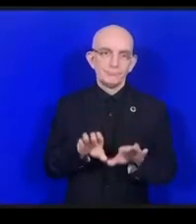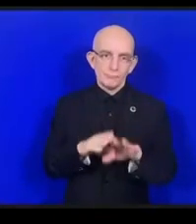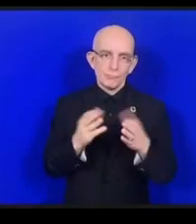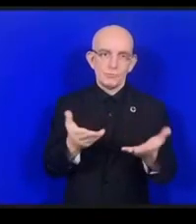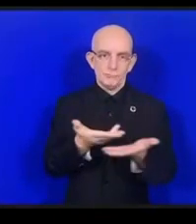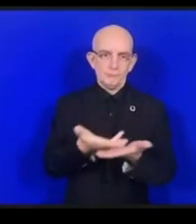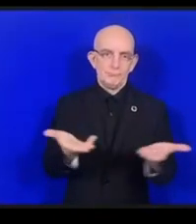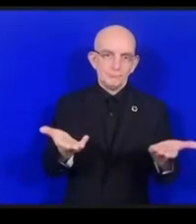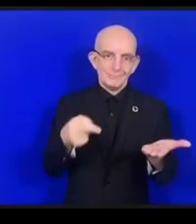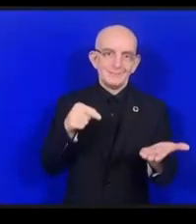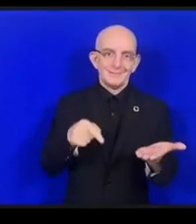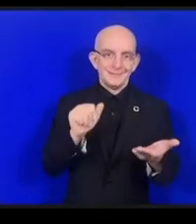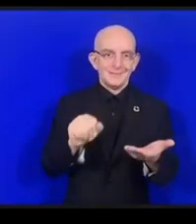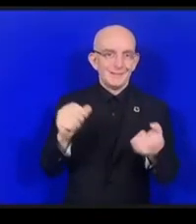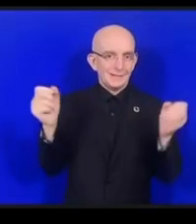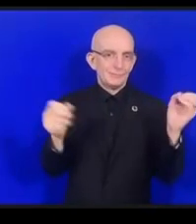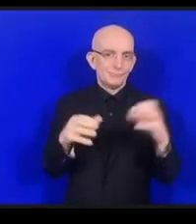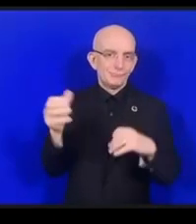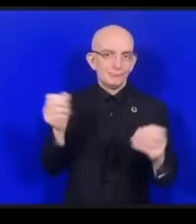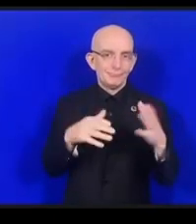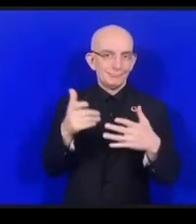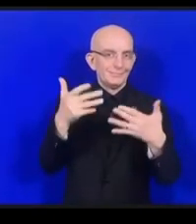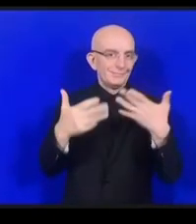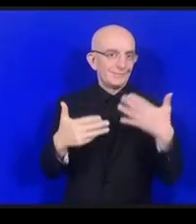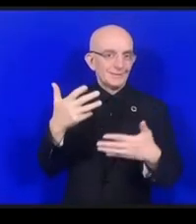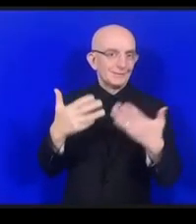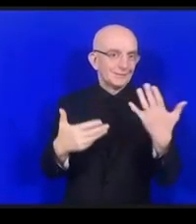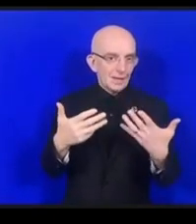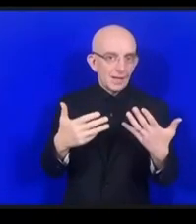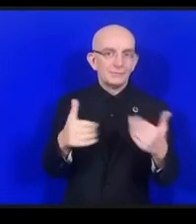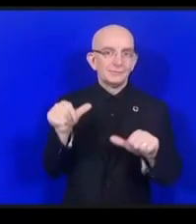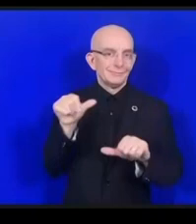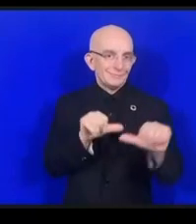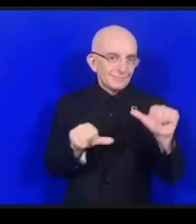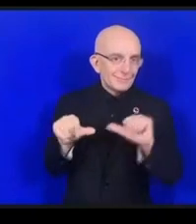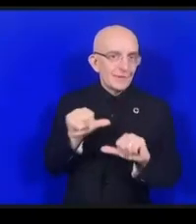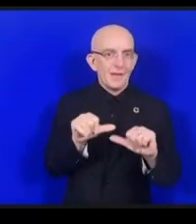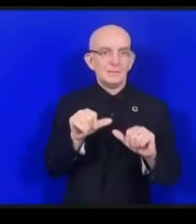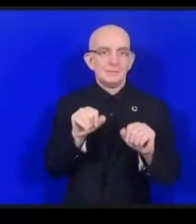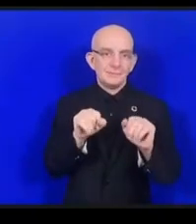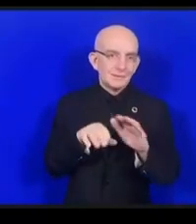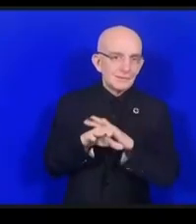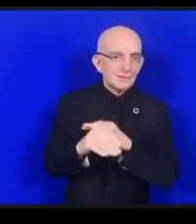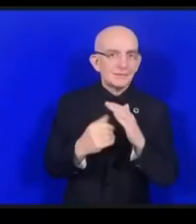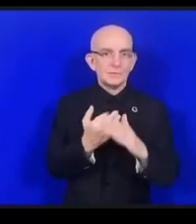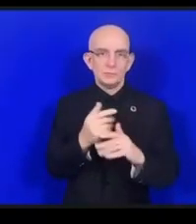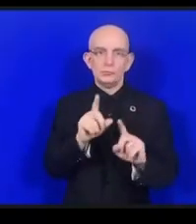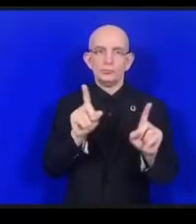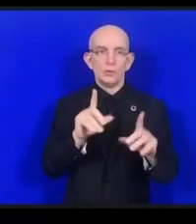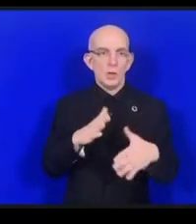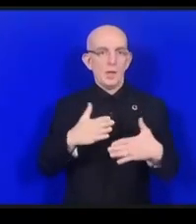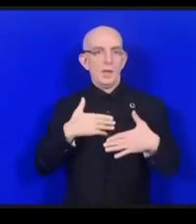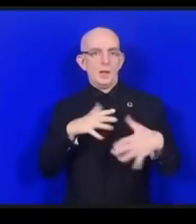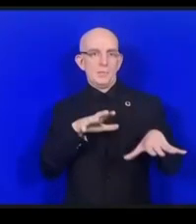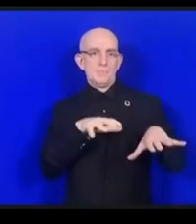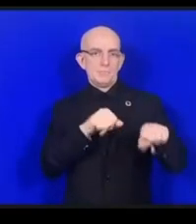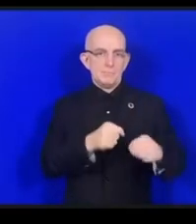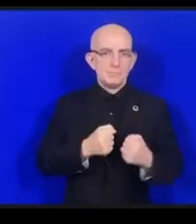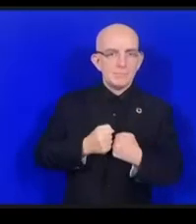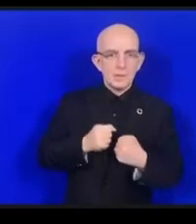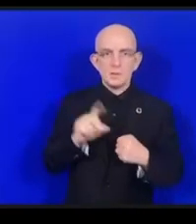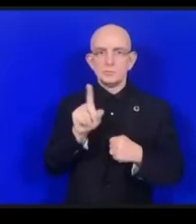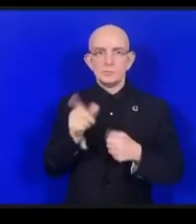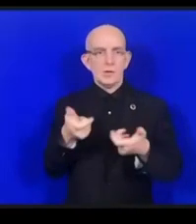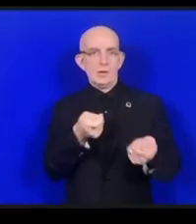そしてコントロールされていないあるい独占的ではない環境ということですこの反映をする